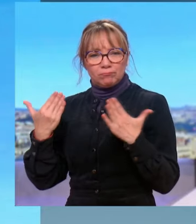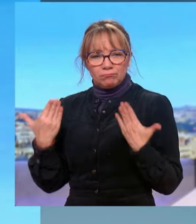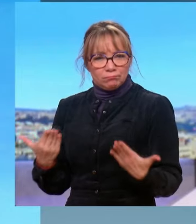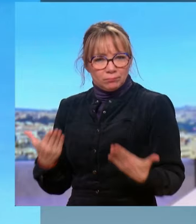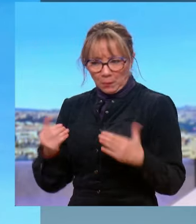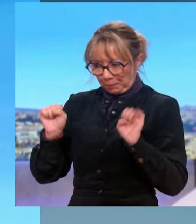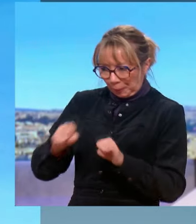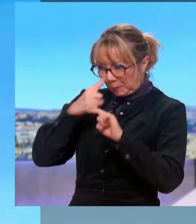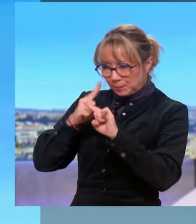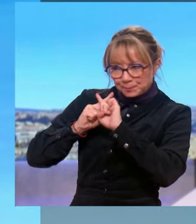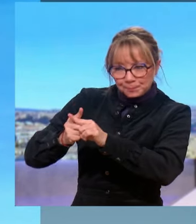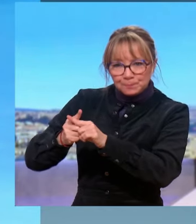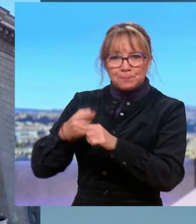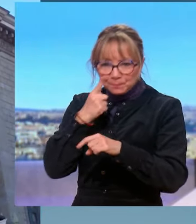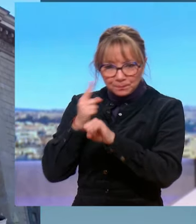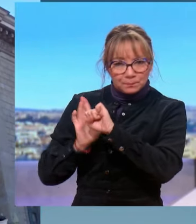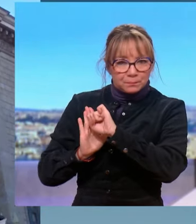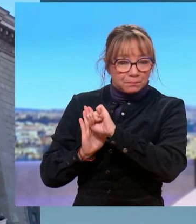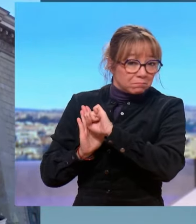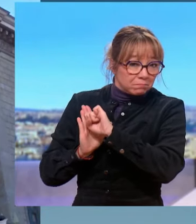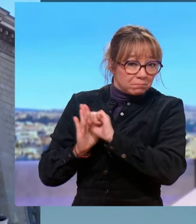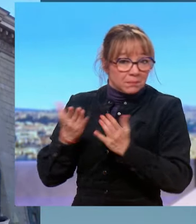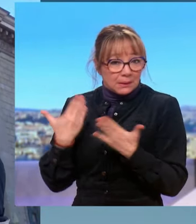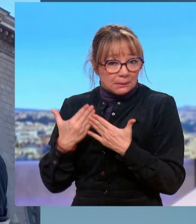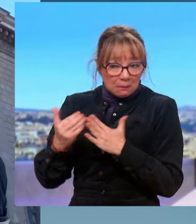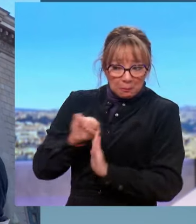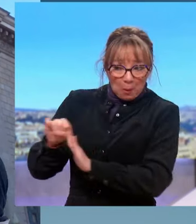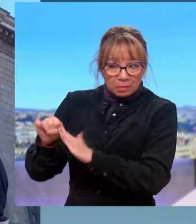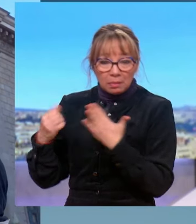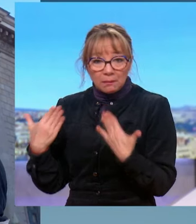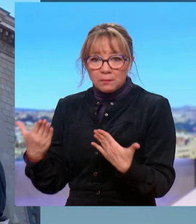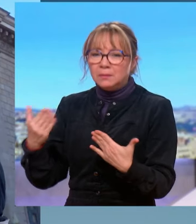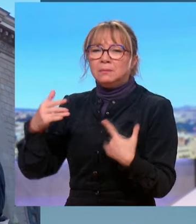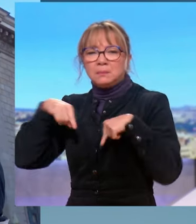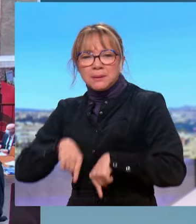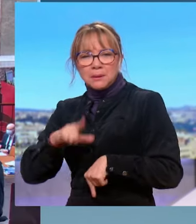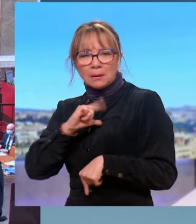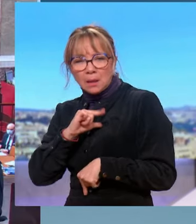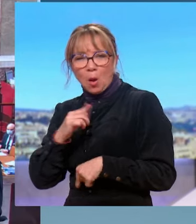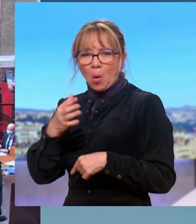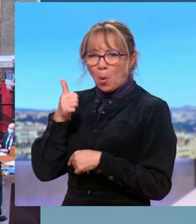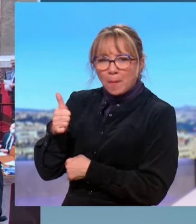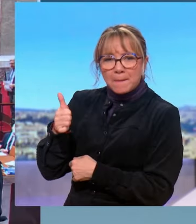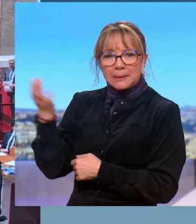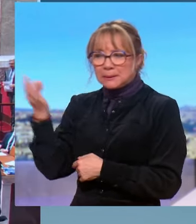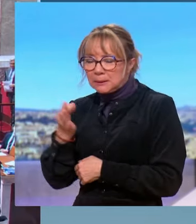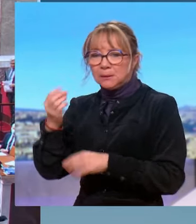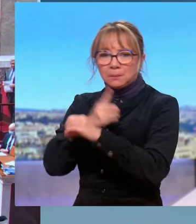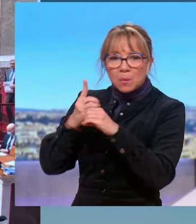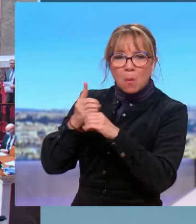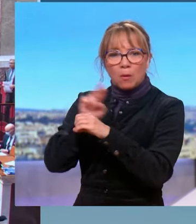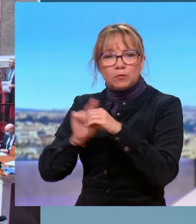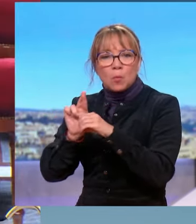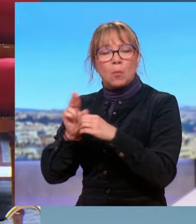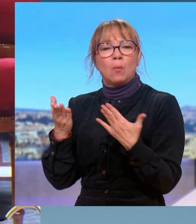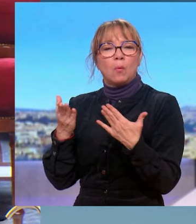en tout cas, la droite, les républicains. Que pensez-vous de ces communiqués envoyés par le ministère de l'Intérieur dans les départements et les régions qui